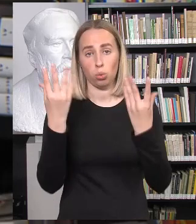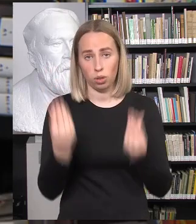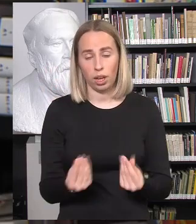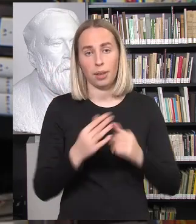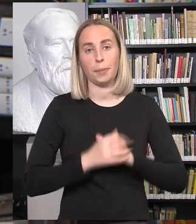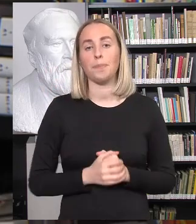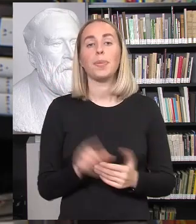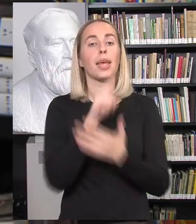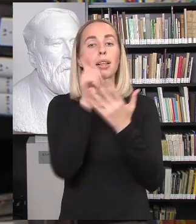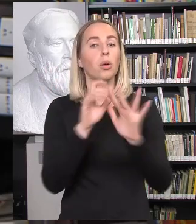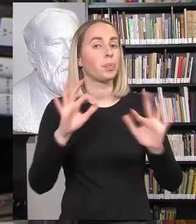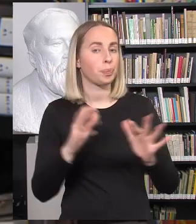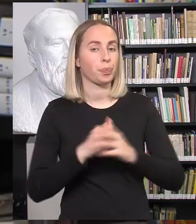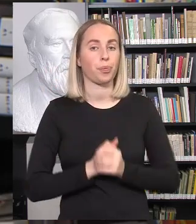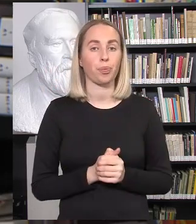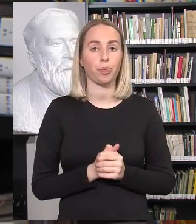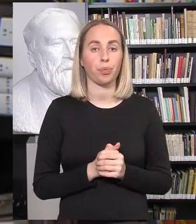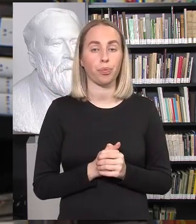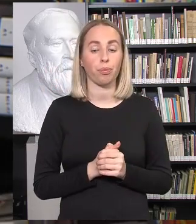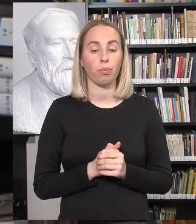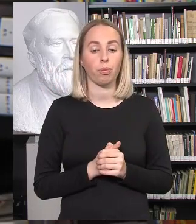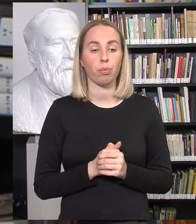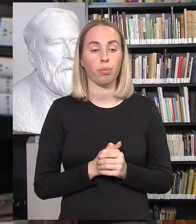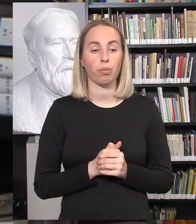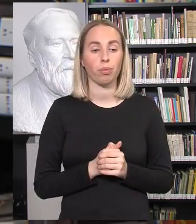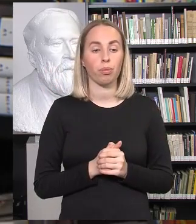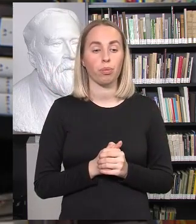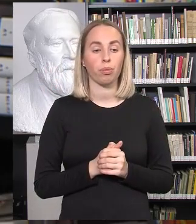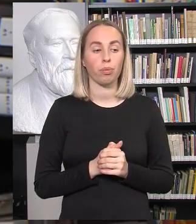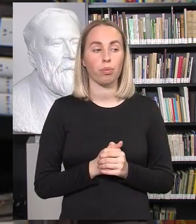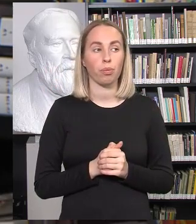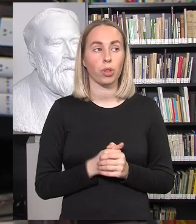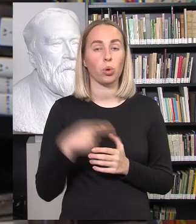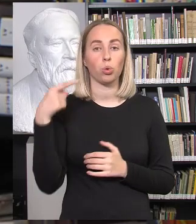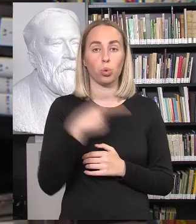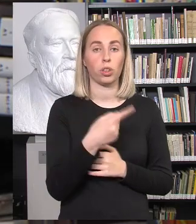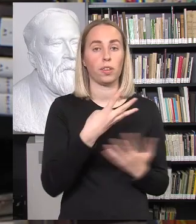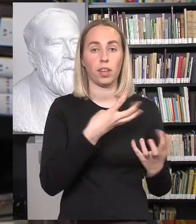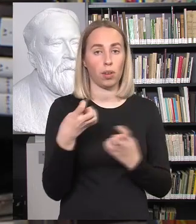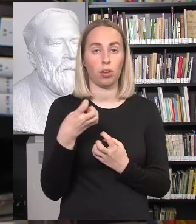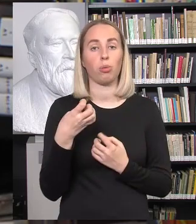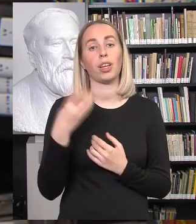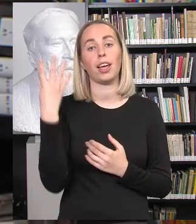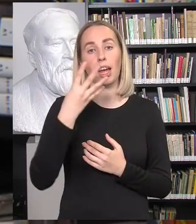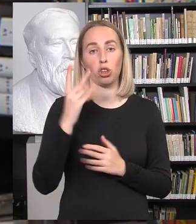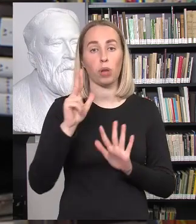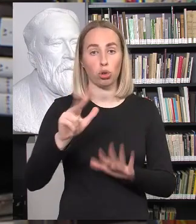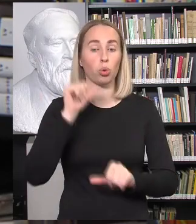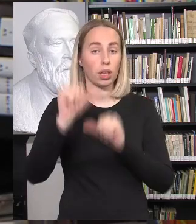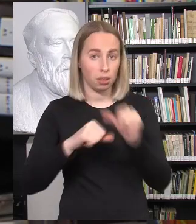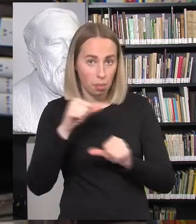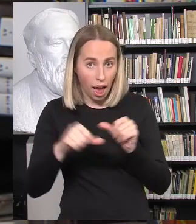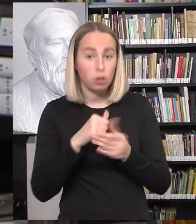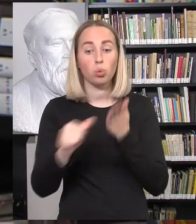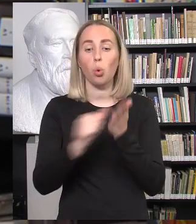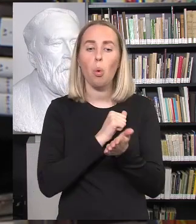toks. Koks dokumentas 1948 metais buvo